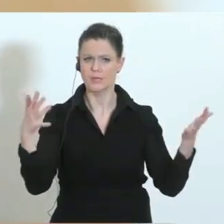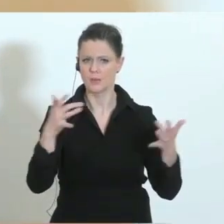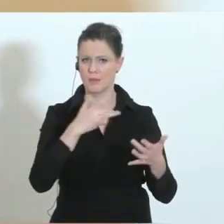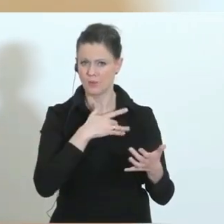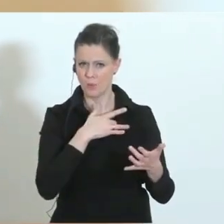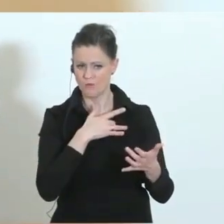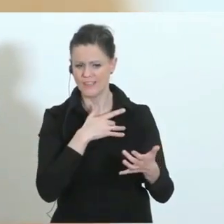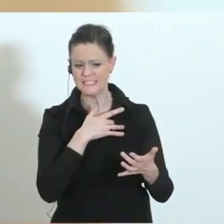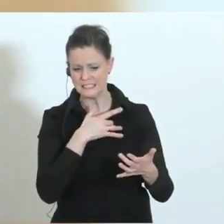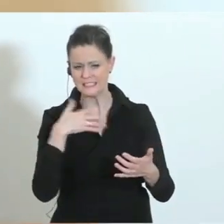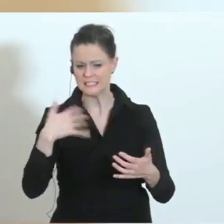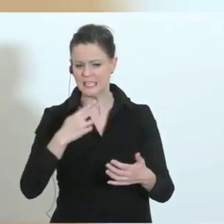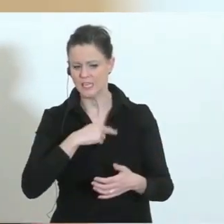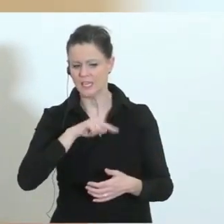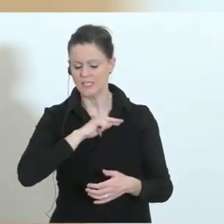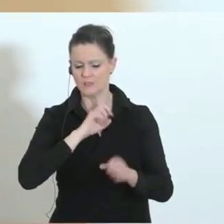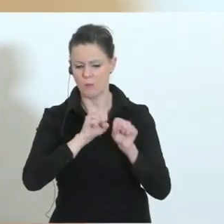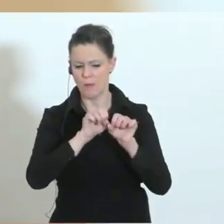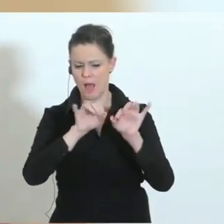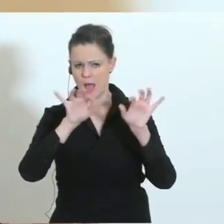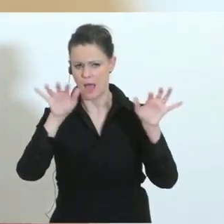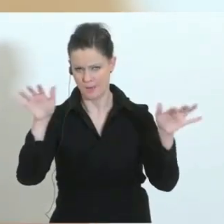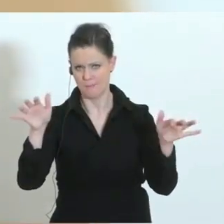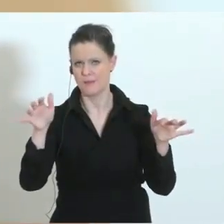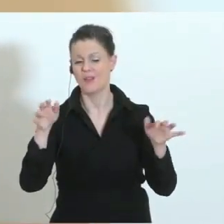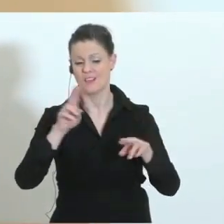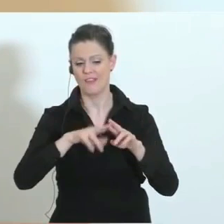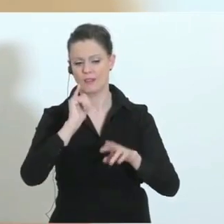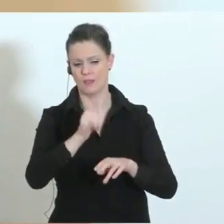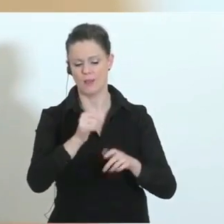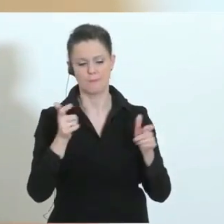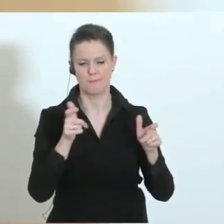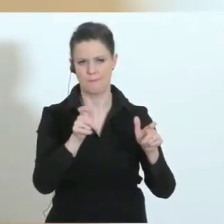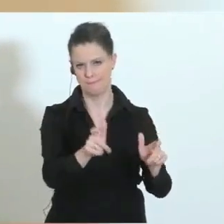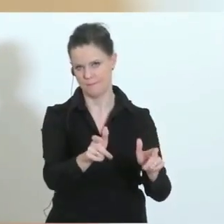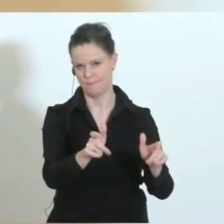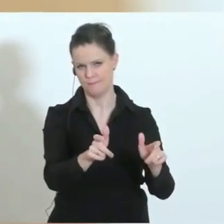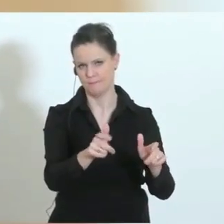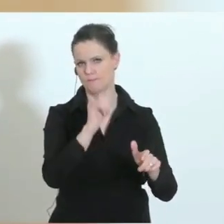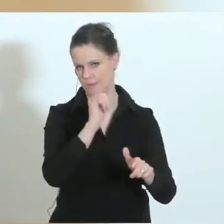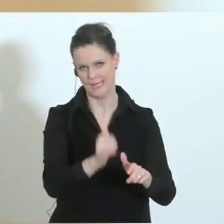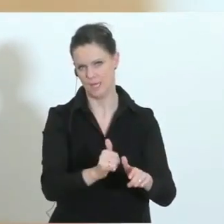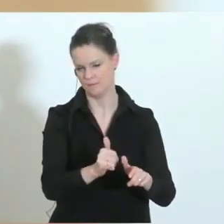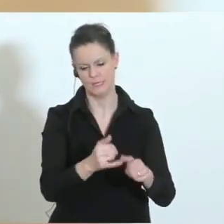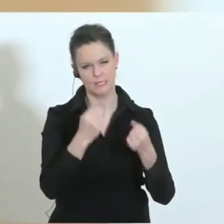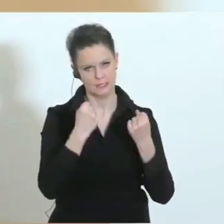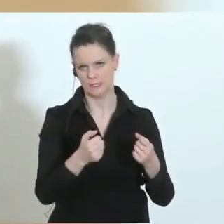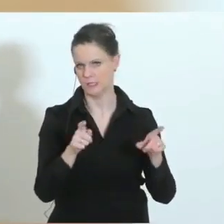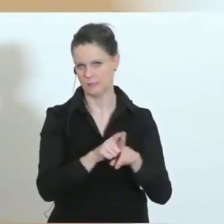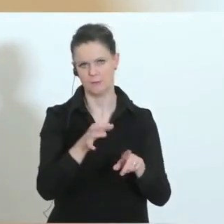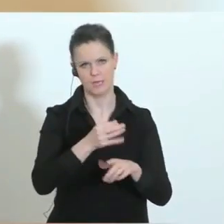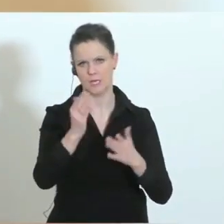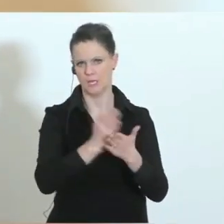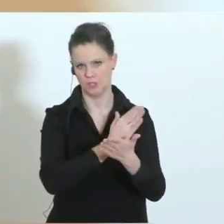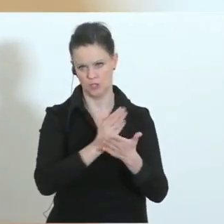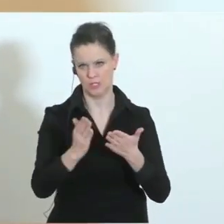starkes Risiko vorhanden, dass es zu Ausbreitungen kommt? Und wenn ja, dann wird auf jeden Fall immer am selben Tag entschieden,